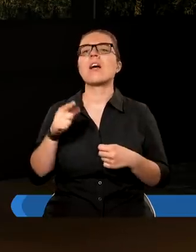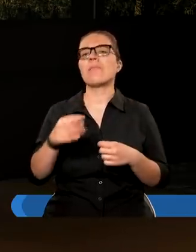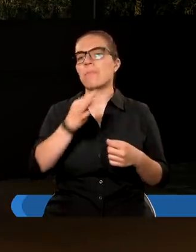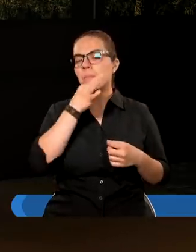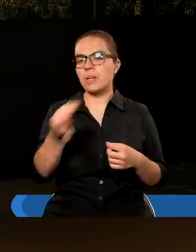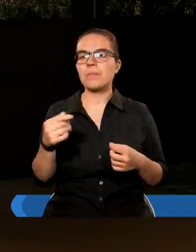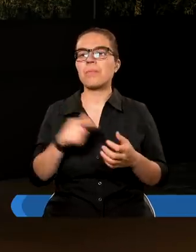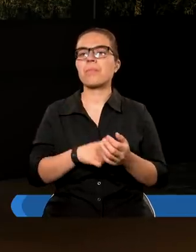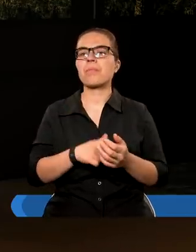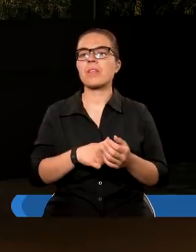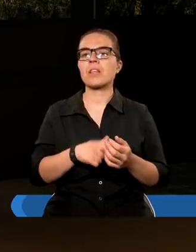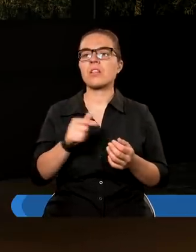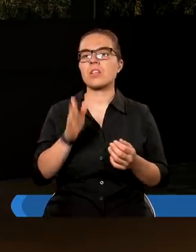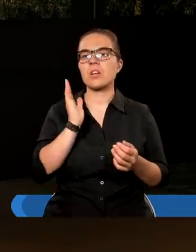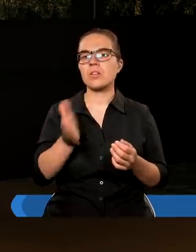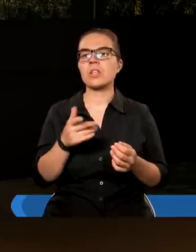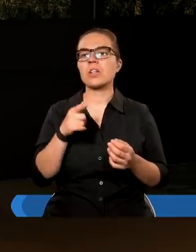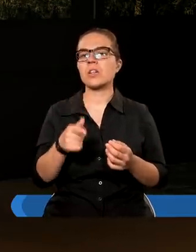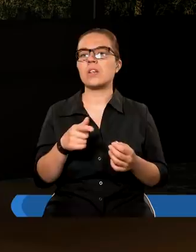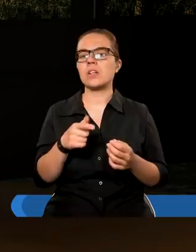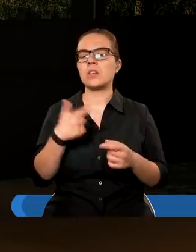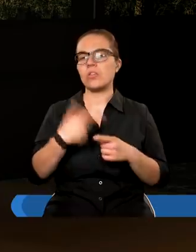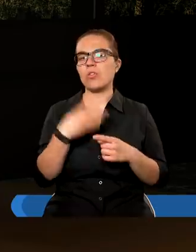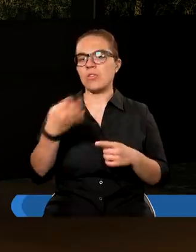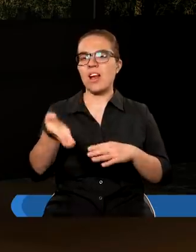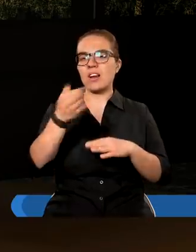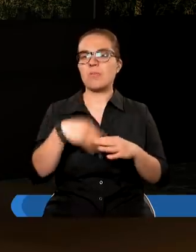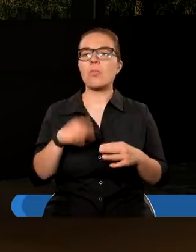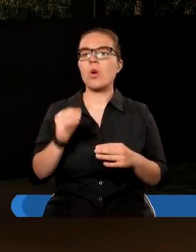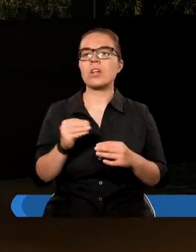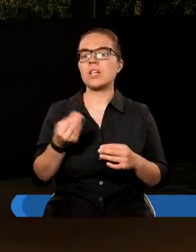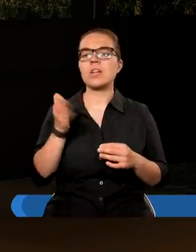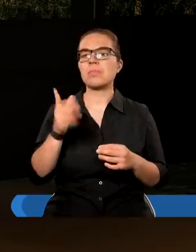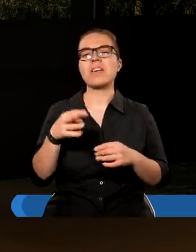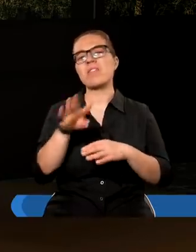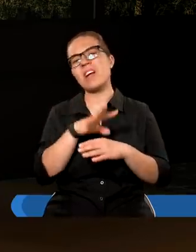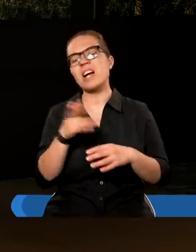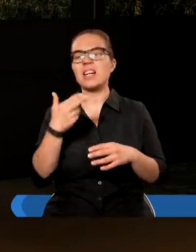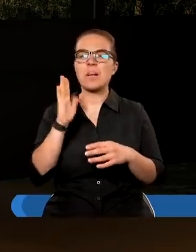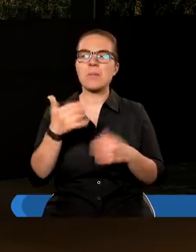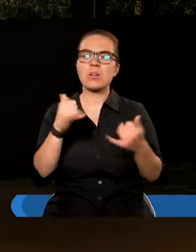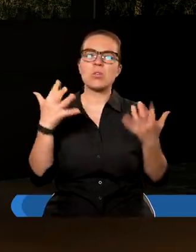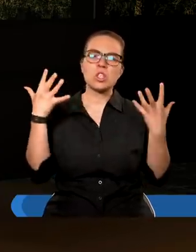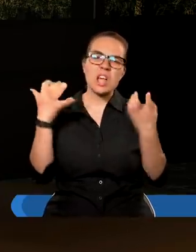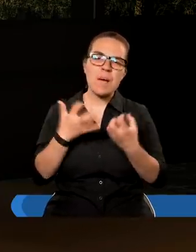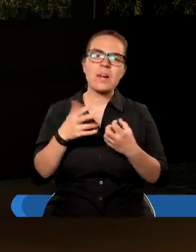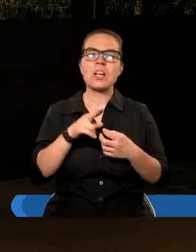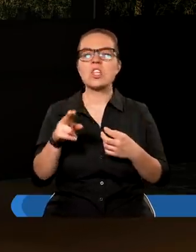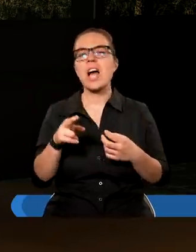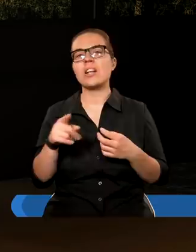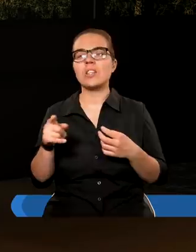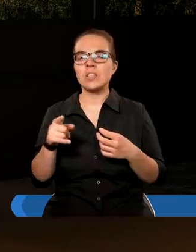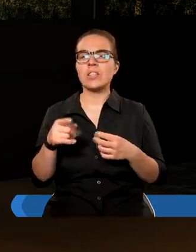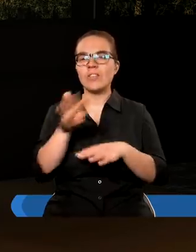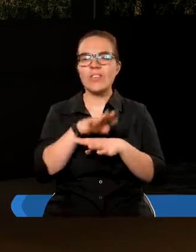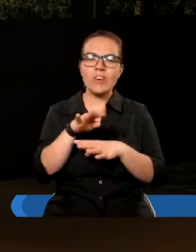w tym najciemniejszym momencie, o którym czytaliśmy w XXIV rozdziale, kiedy będą zwiedzenia, kiedy będą ciemności, kiedy będą działy